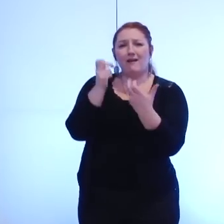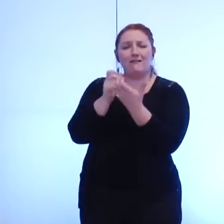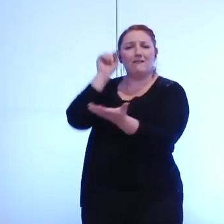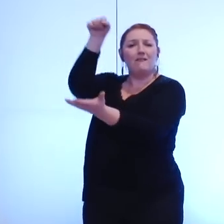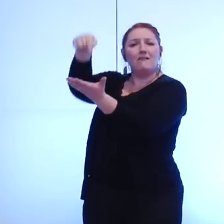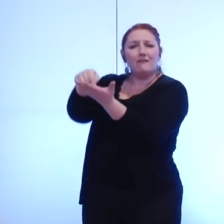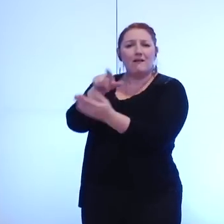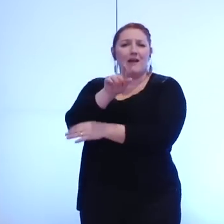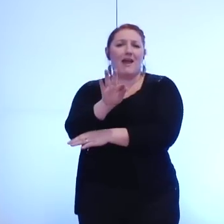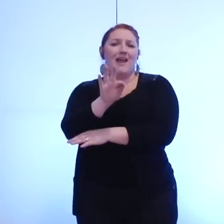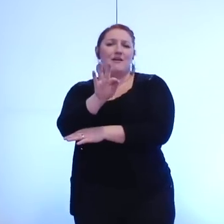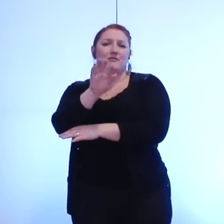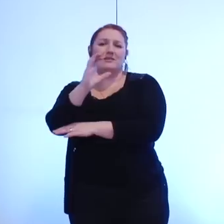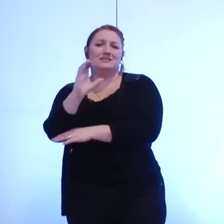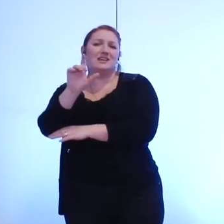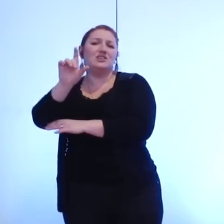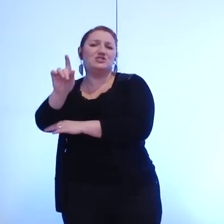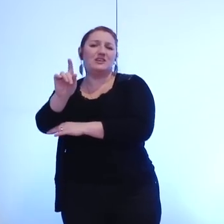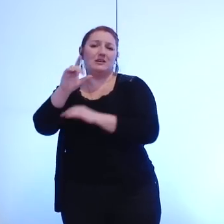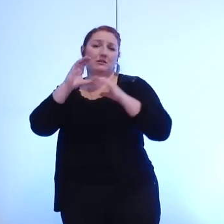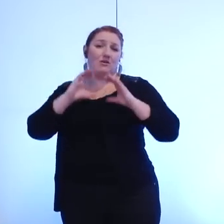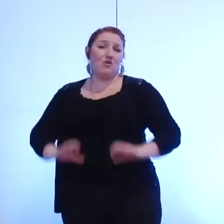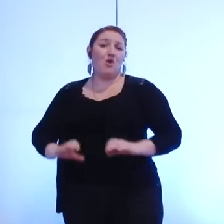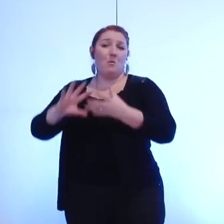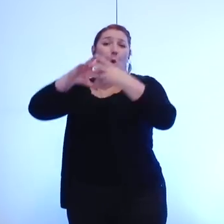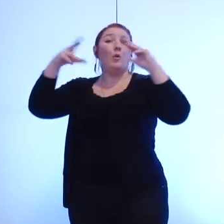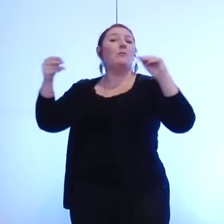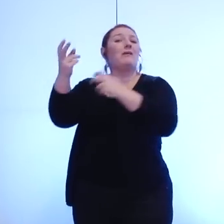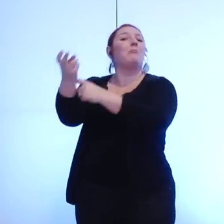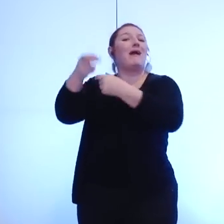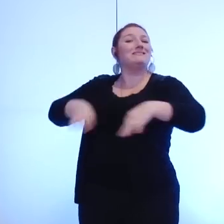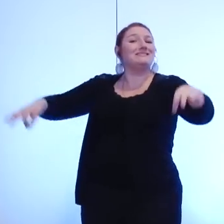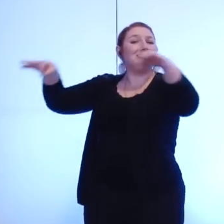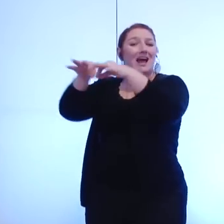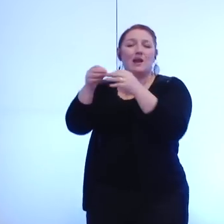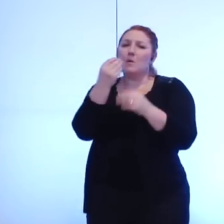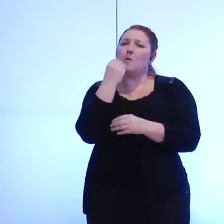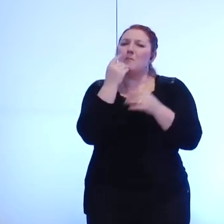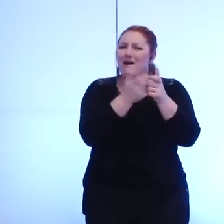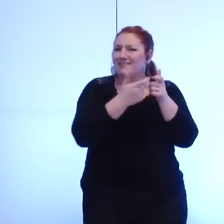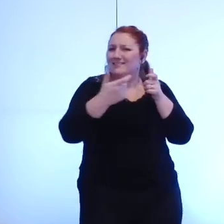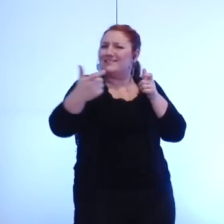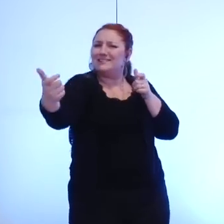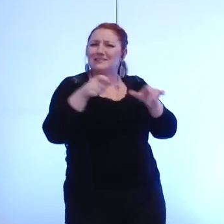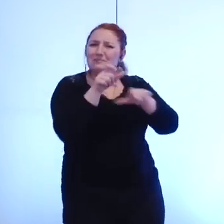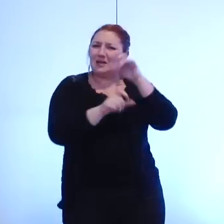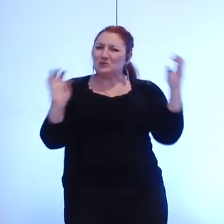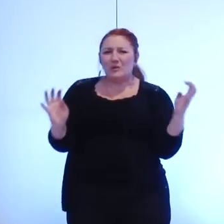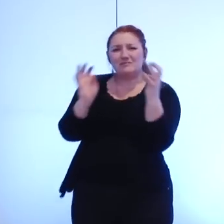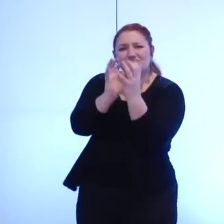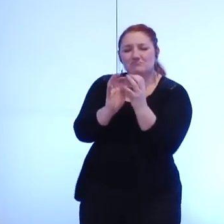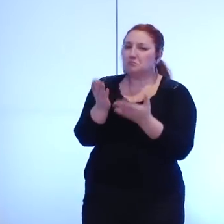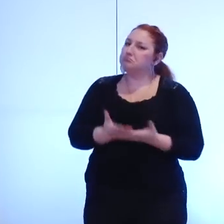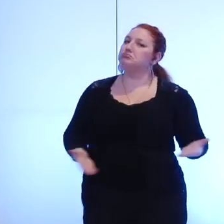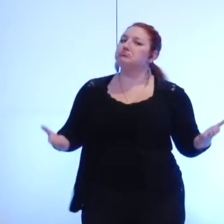qui ont permis donc le grand repas de la solidarité de se dérouler dans d'excellentes conditions. Je remercier également